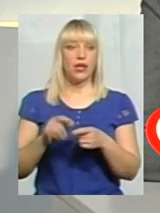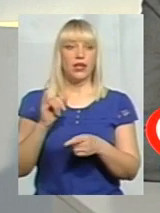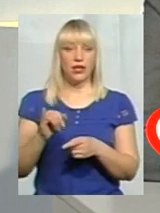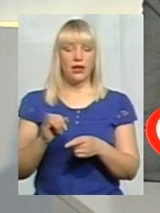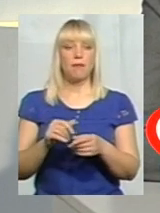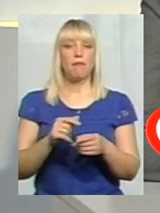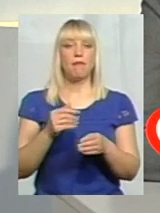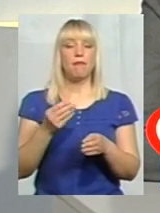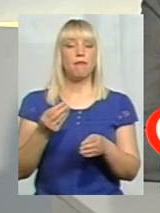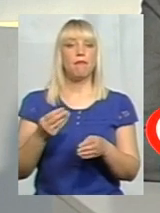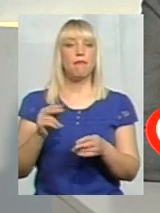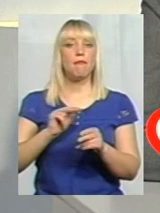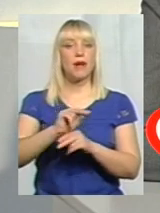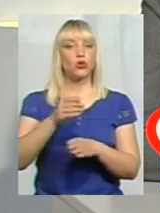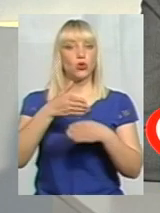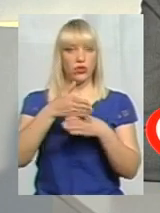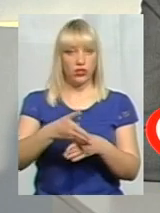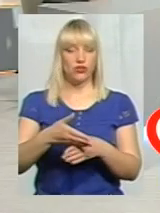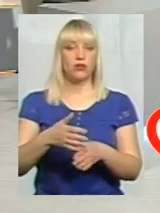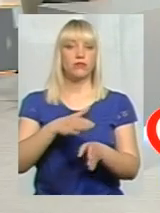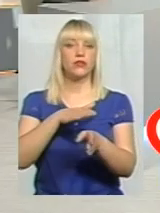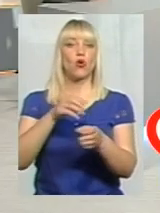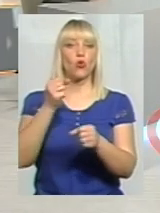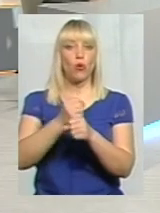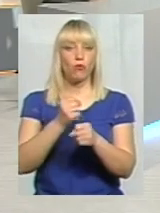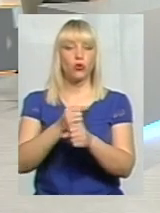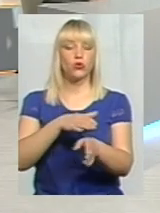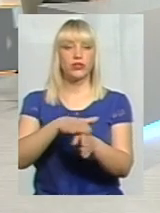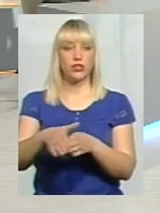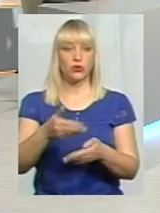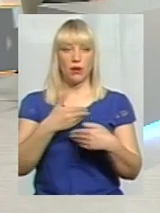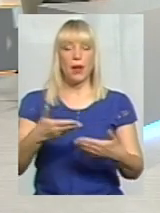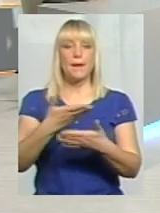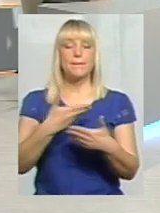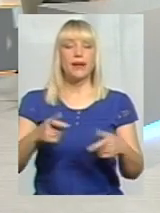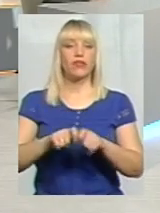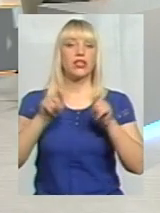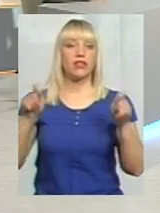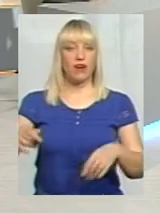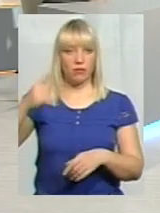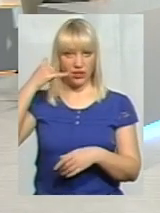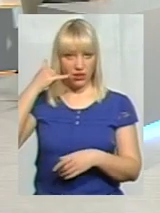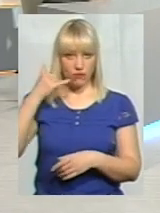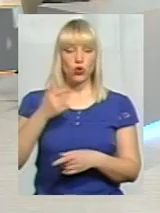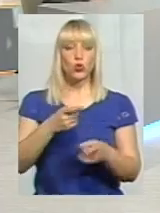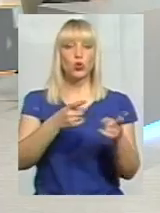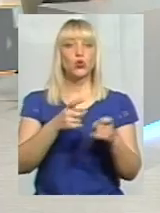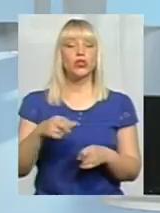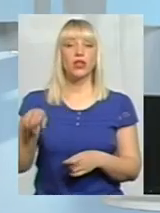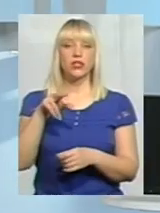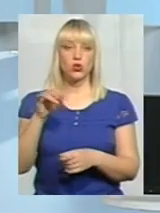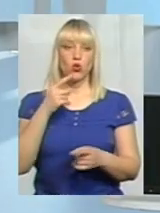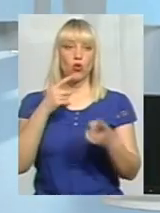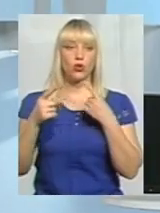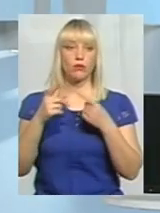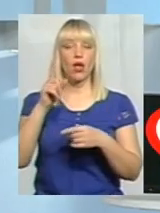звичайно, здійснюємо ми. І ми відкриваємо телефонні лінії. Долучайтеся, будь ласка, до розмови. А